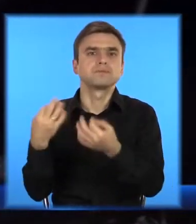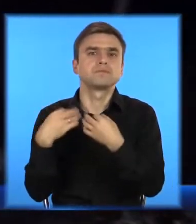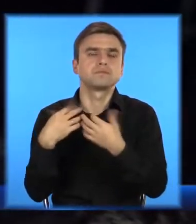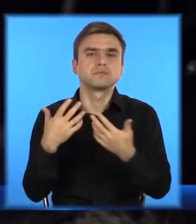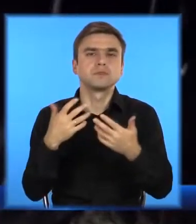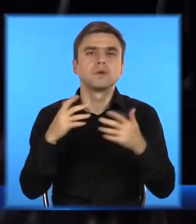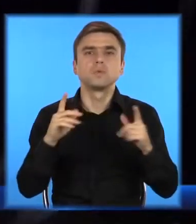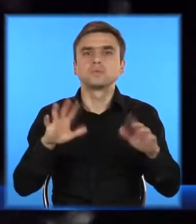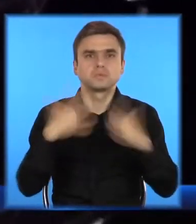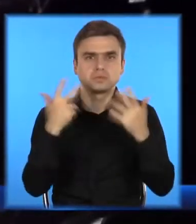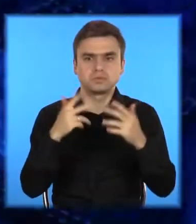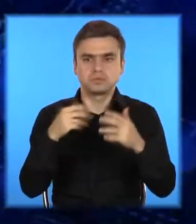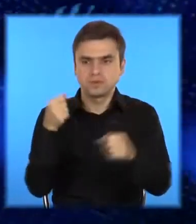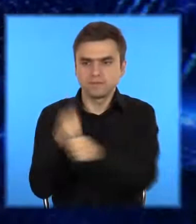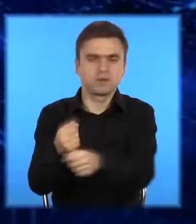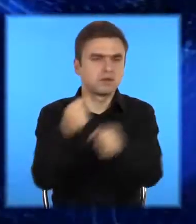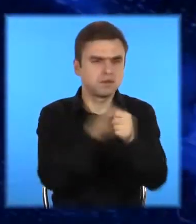швидкісного режиму.